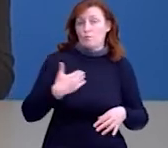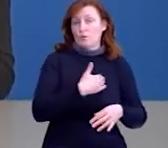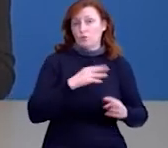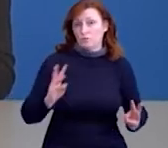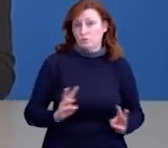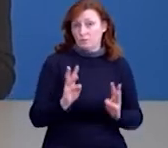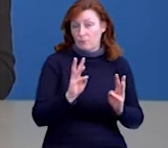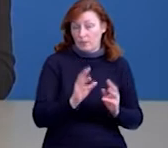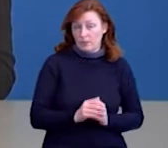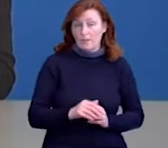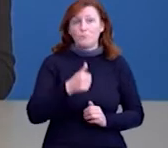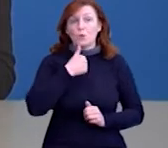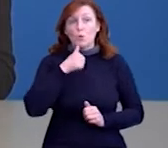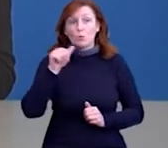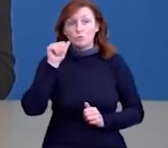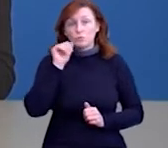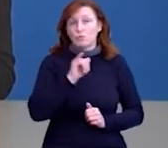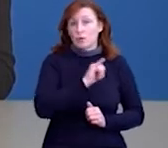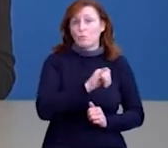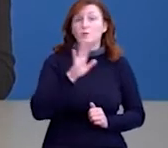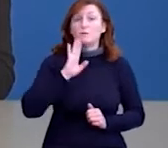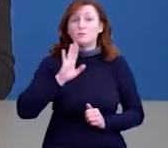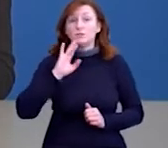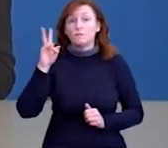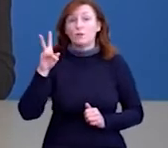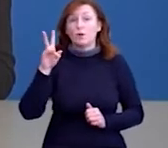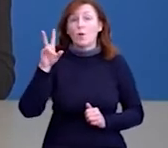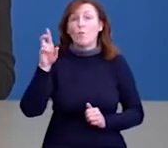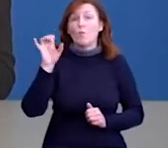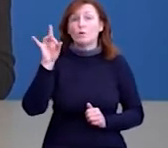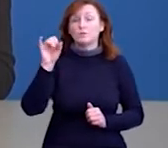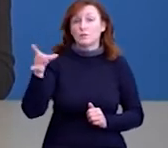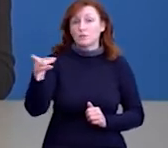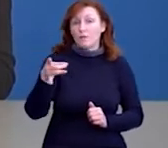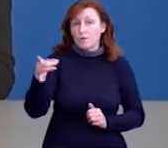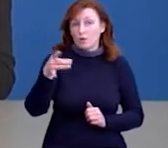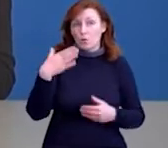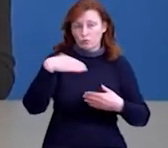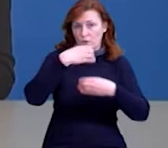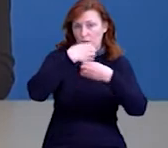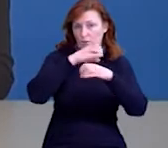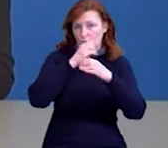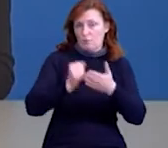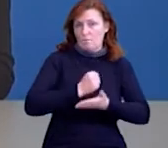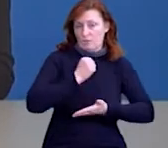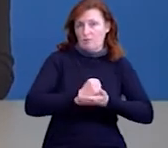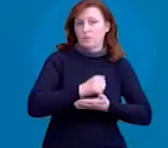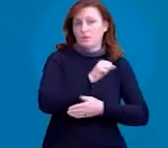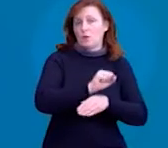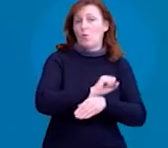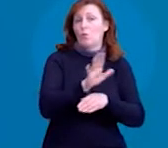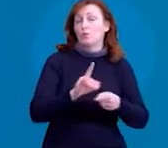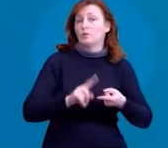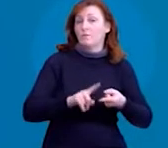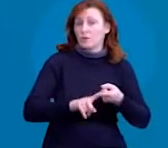Гордін. Нагадаємо, вчора у чоловіка з Носівки та жінки із Комарівки Борзнянського району лабораторно підтвердили коронавірус. Нині